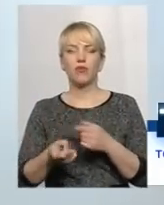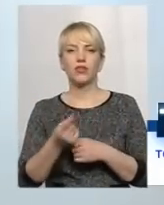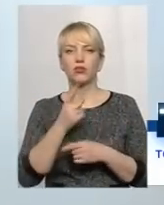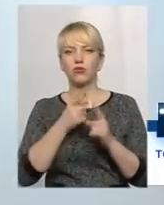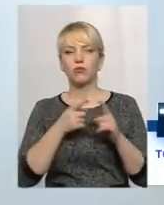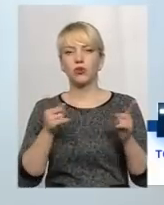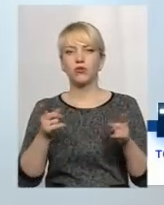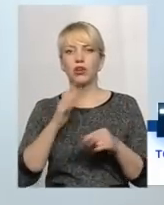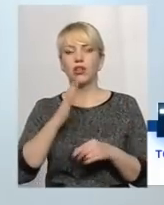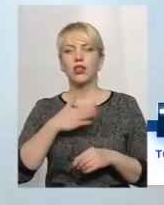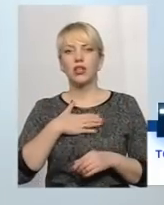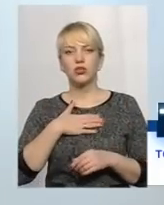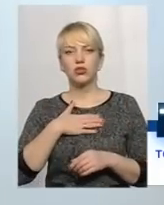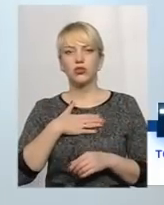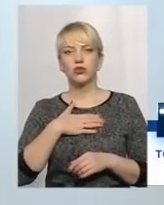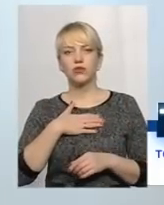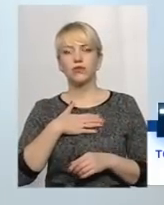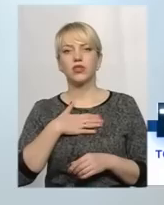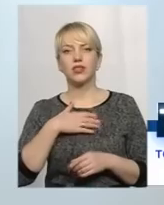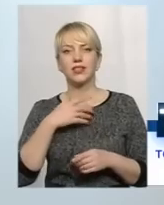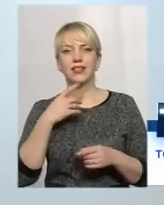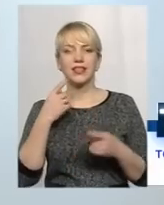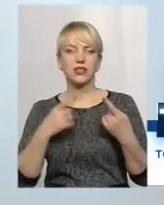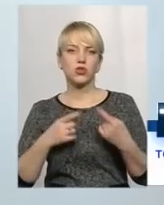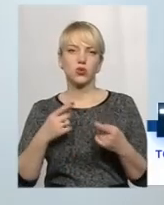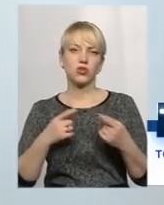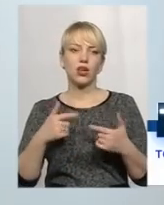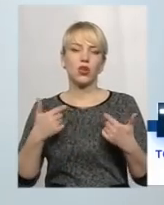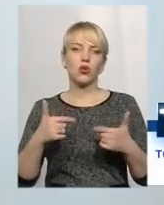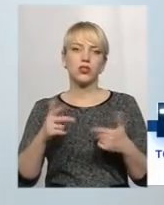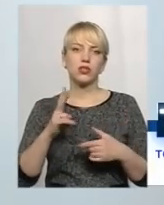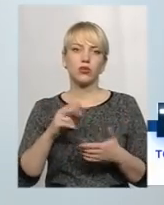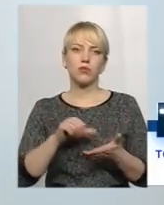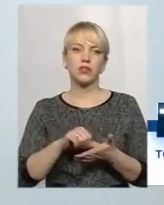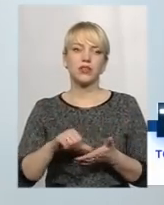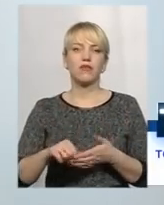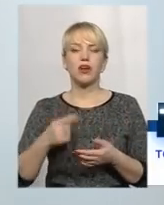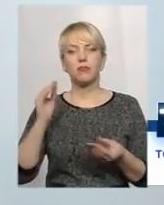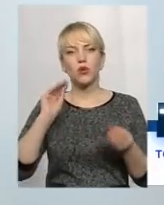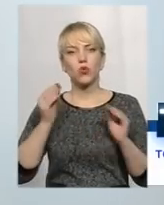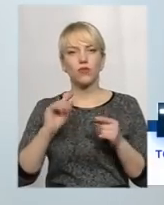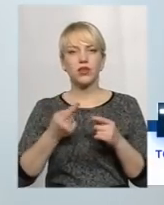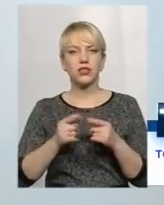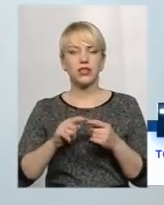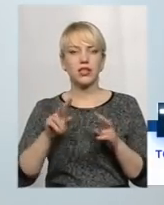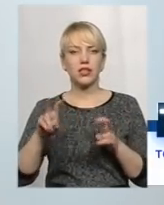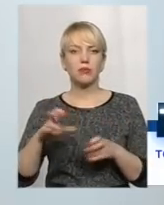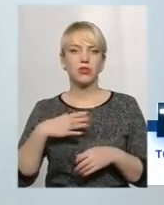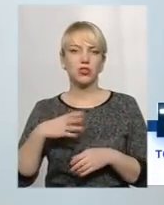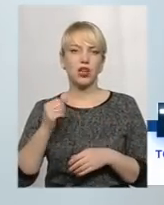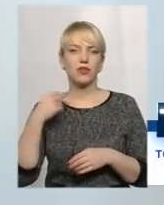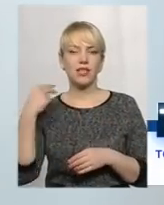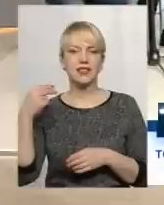нашої дискусії, до гостей, яких я зараз представляю, або ж в міркуванні зазначеної теми, чекаємо на